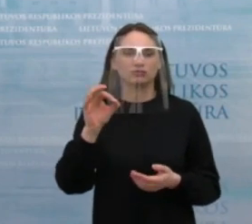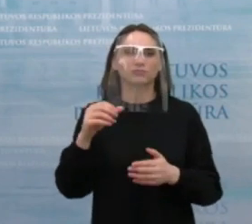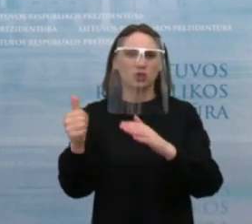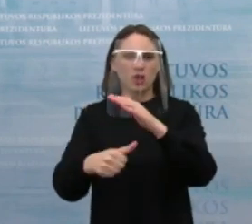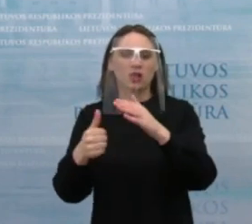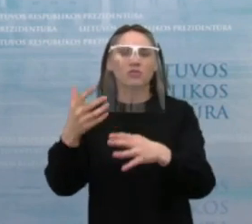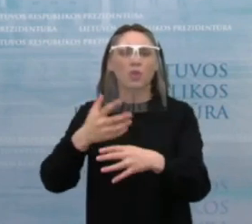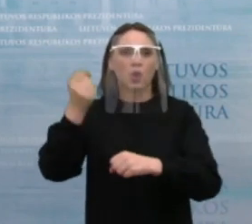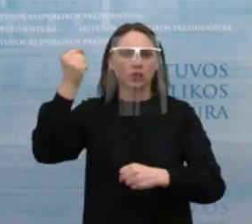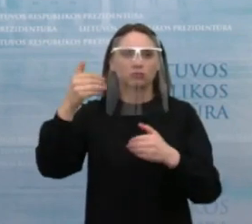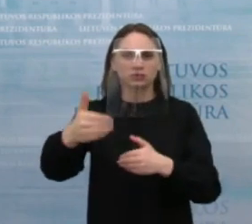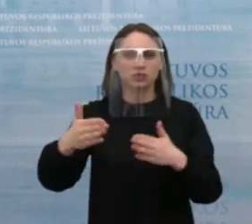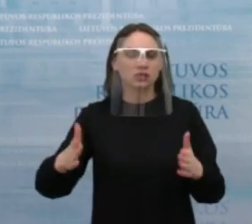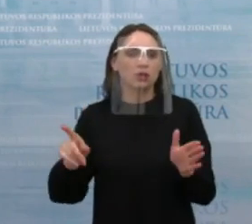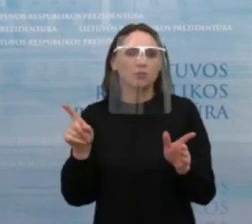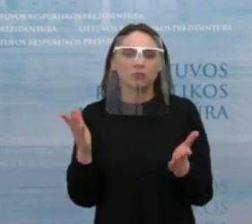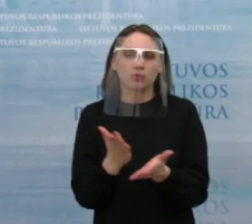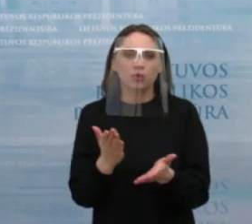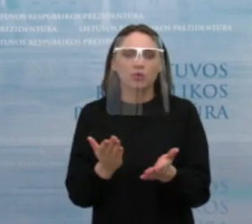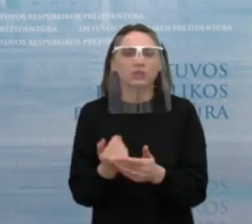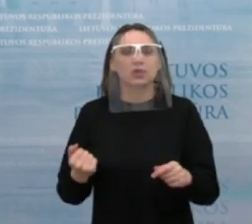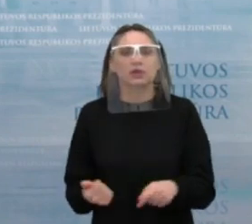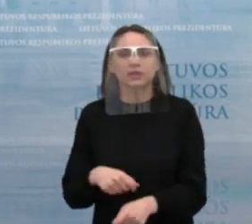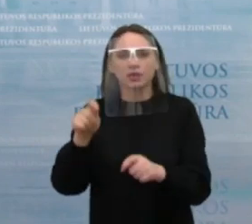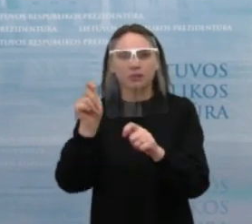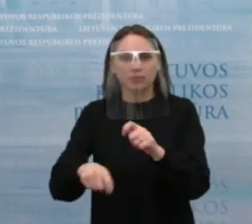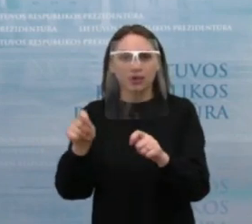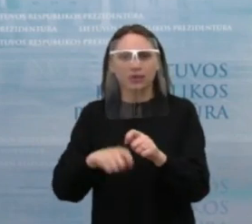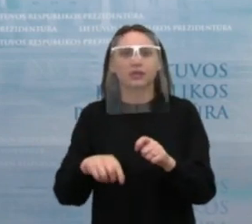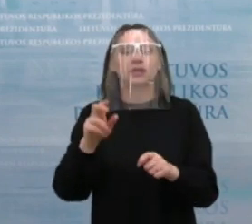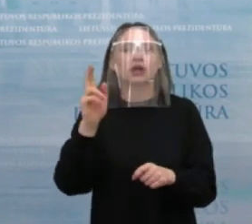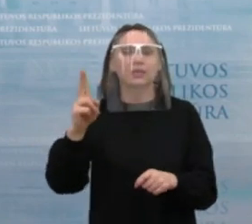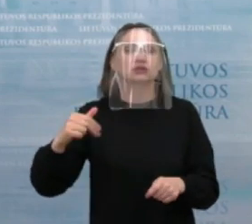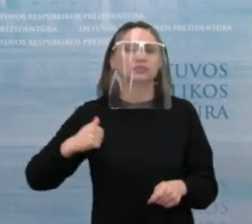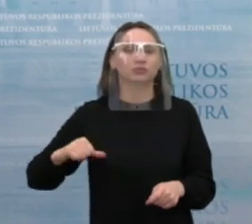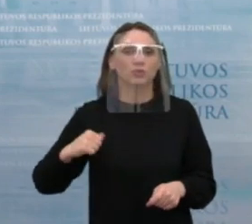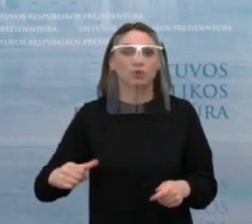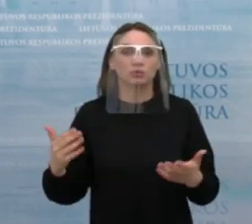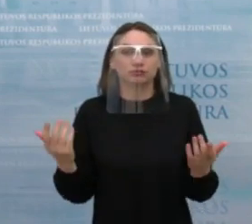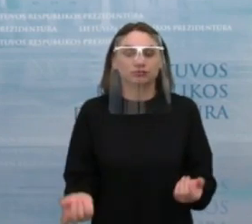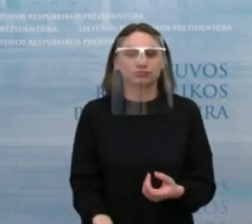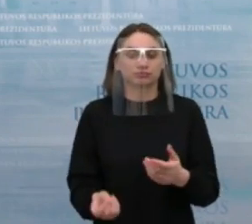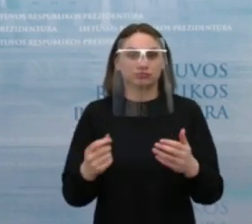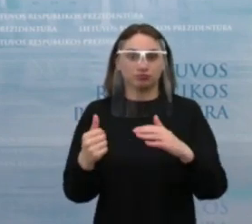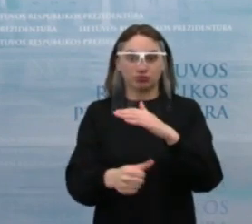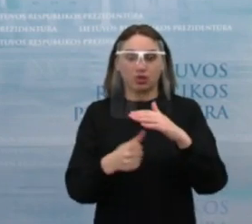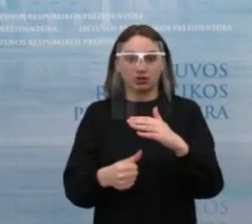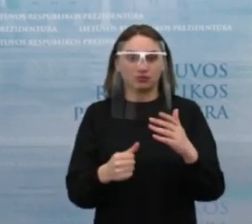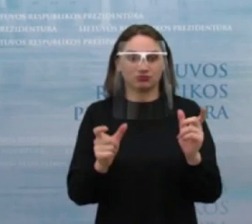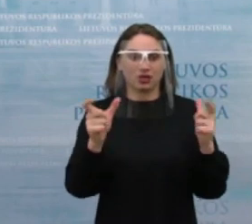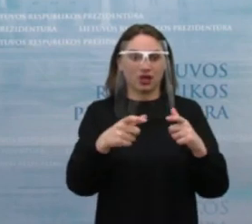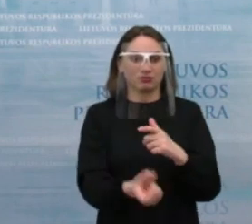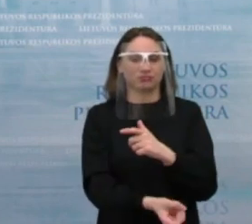pirmoji pagalvė, kuri galėtų spręsti situaciją tų žmonių, kurie neteko darbo pandemijos